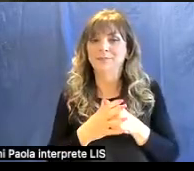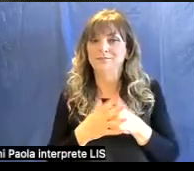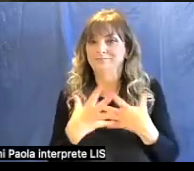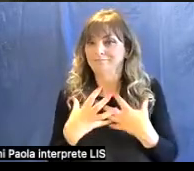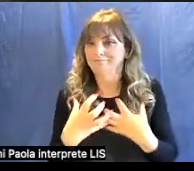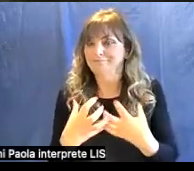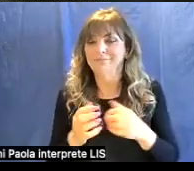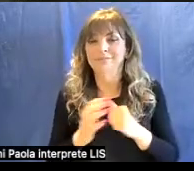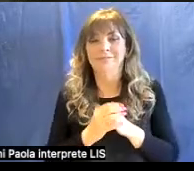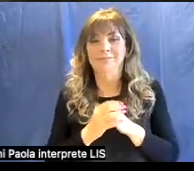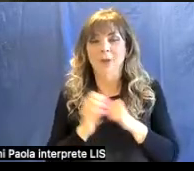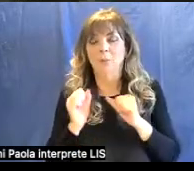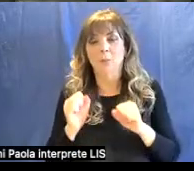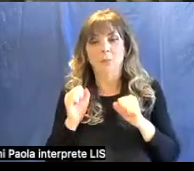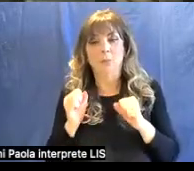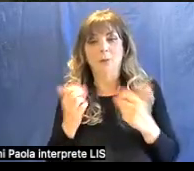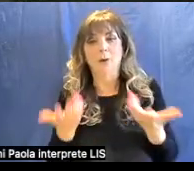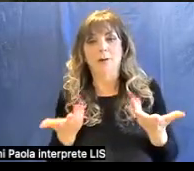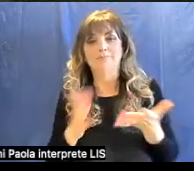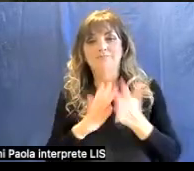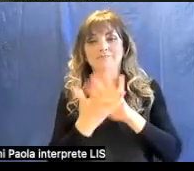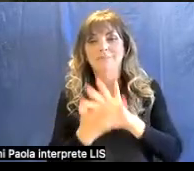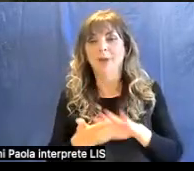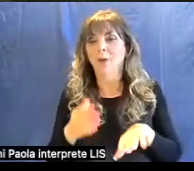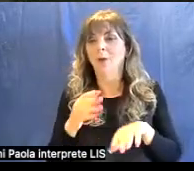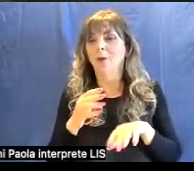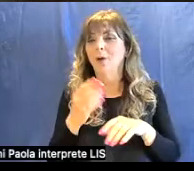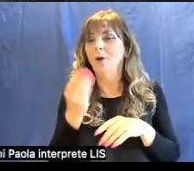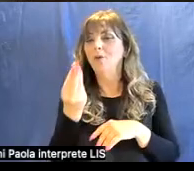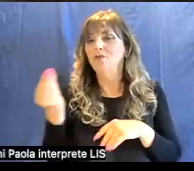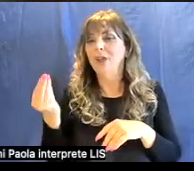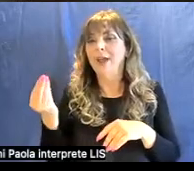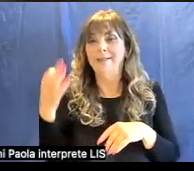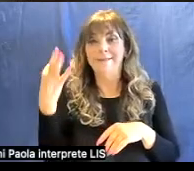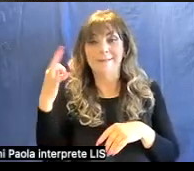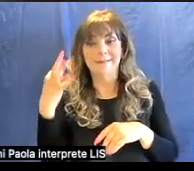e potevano anche essere oggetti di pregio, diciamo.